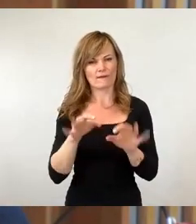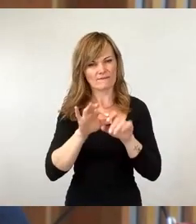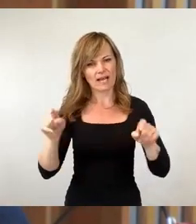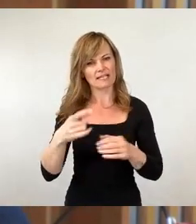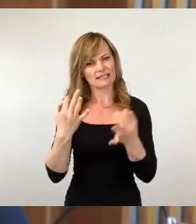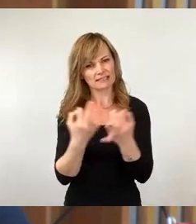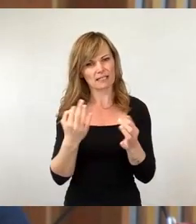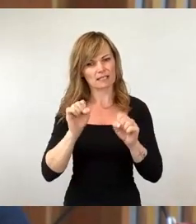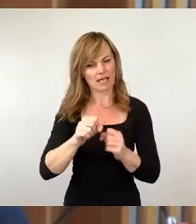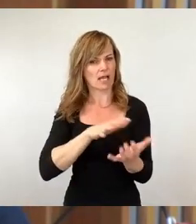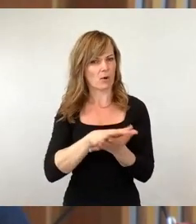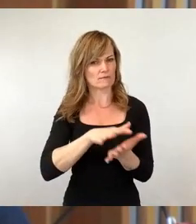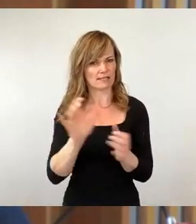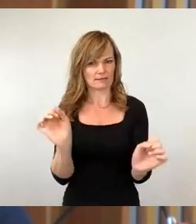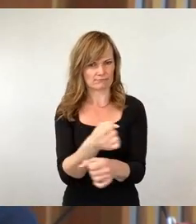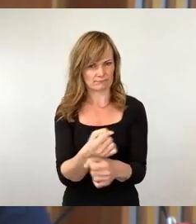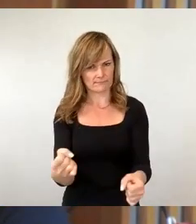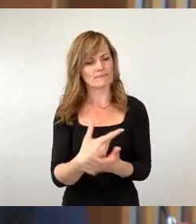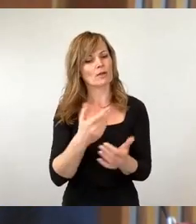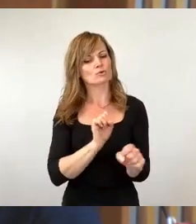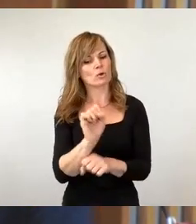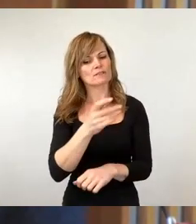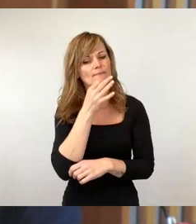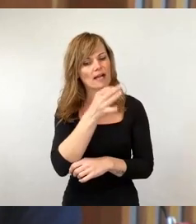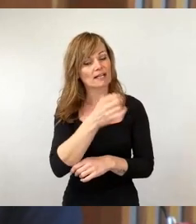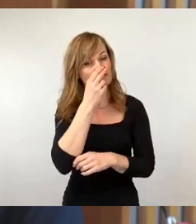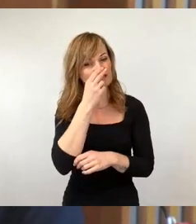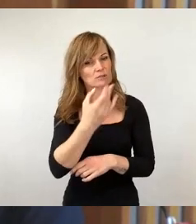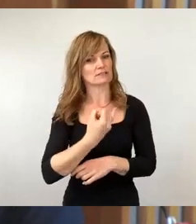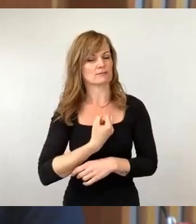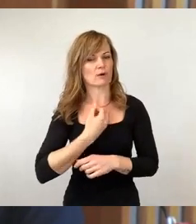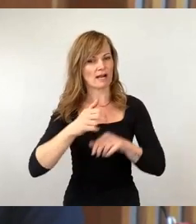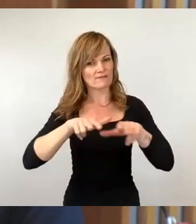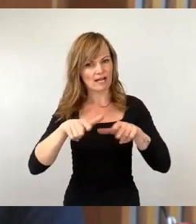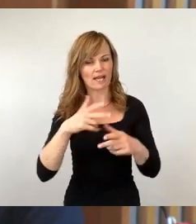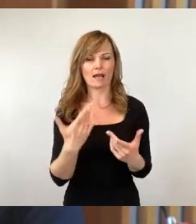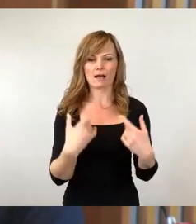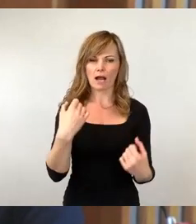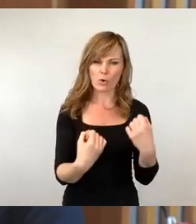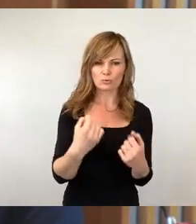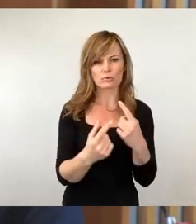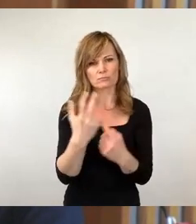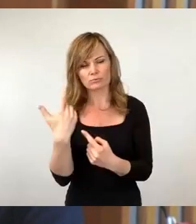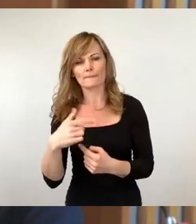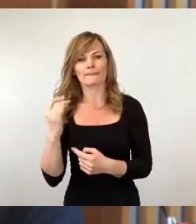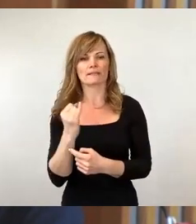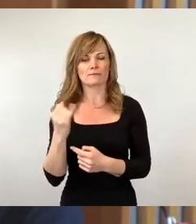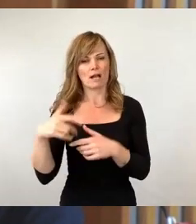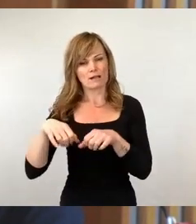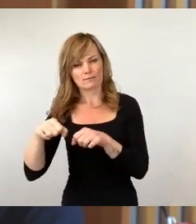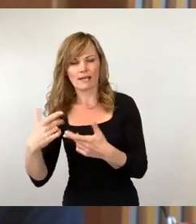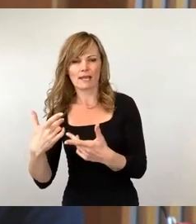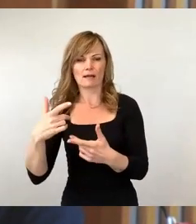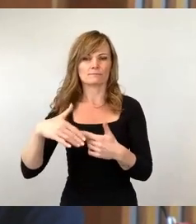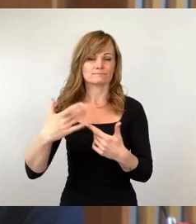wie haben sich die Mengen des motorisierten Individualverkehrs sowie des Radverkehrs zwischen Körnerplatz und Schillerplatz jeweils in den Tagen